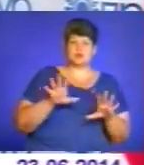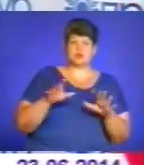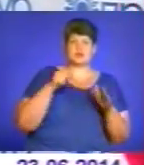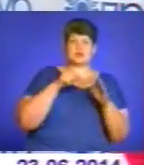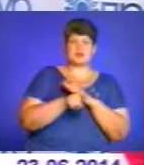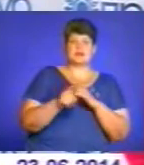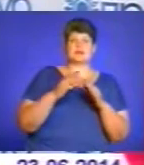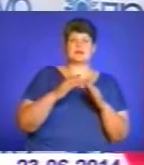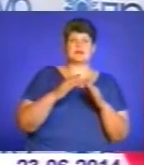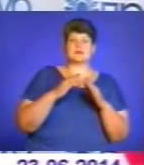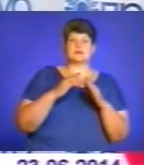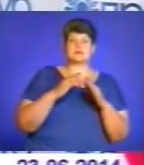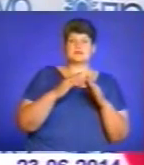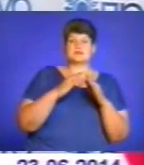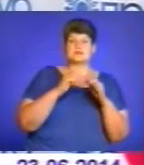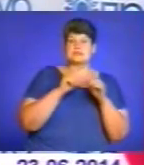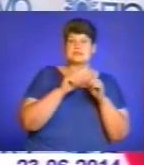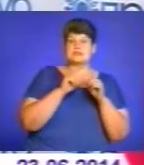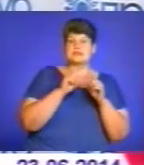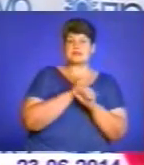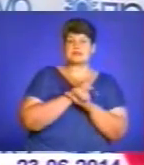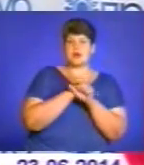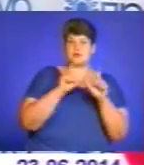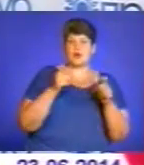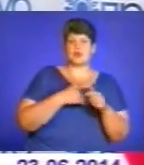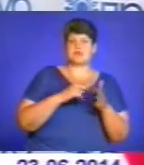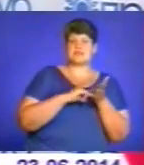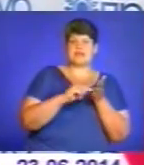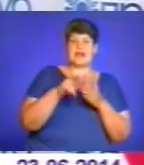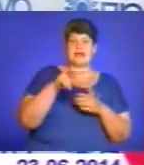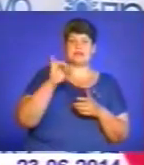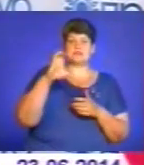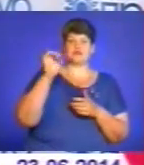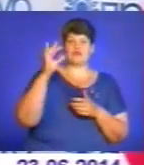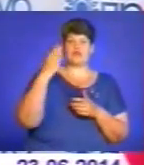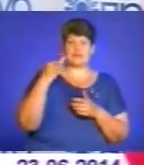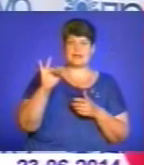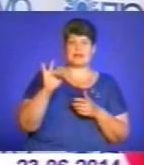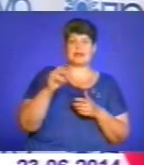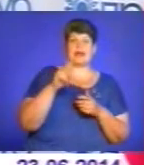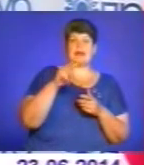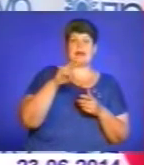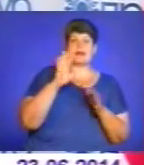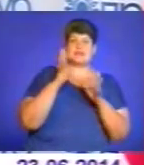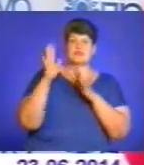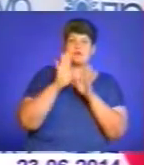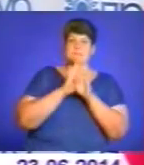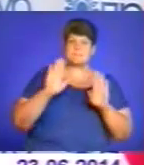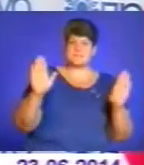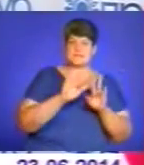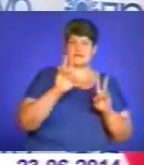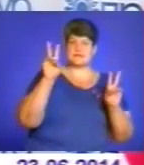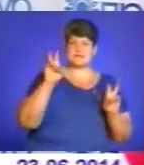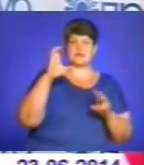з табору. Ну, звичайно, хочеться відзначити лісовий, хочеться відзначити лісову пісню, хочеться відзначити